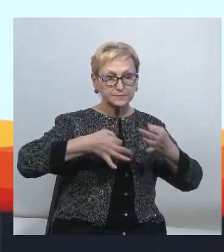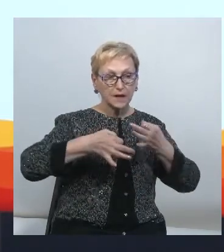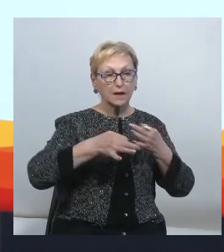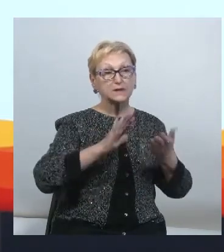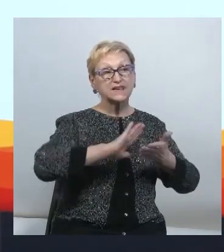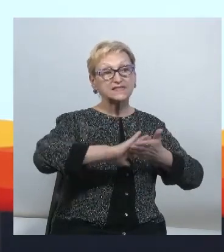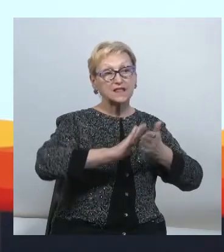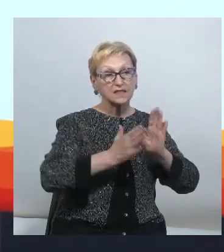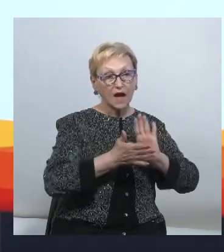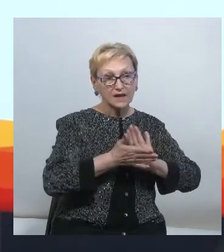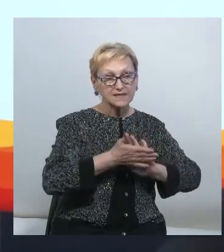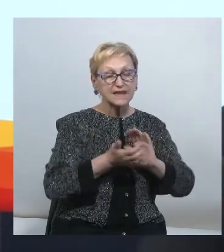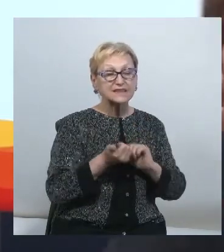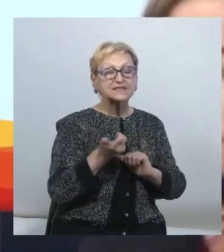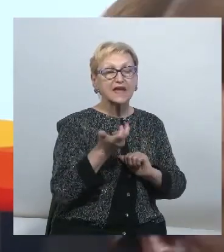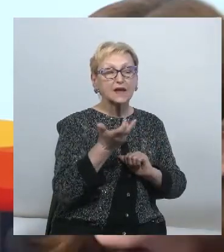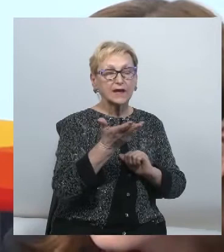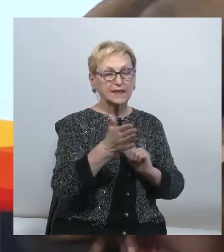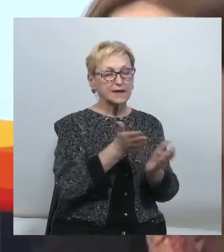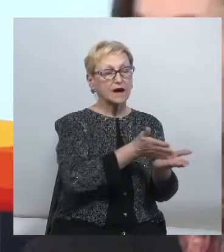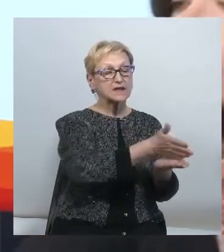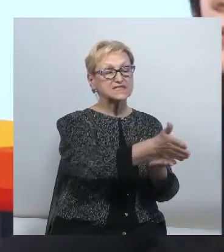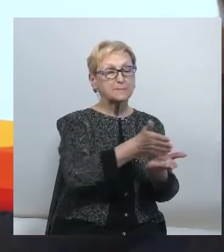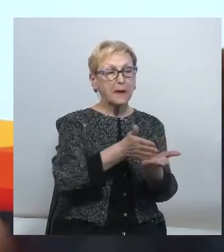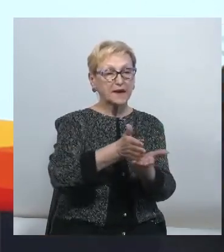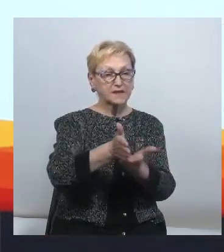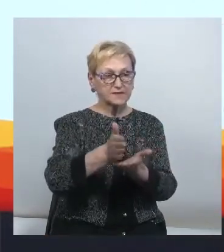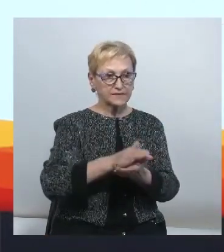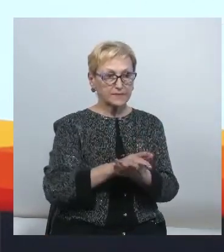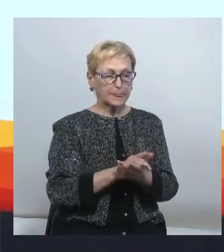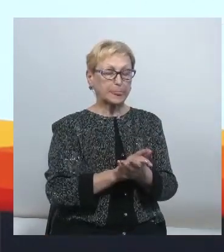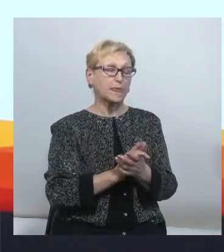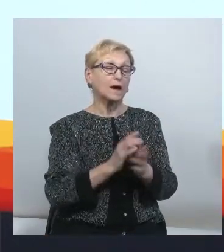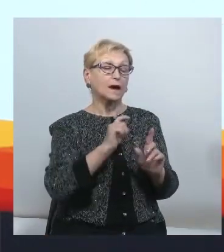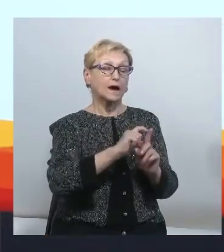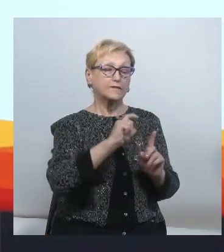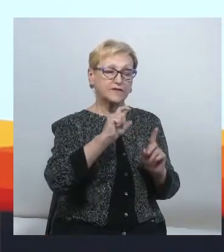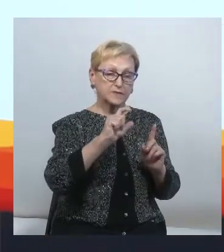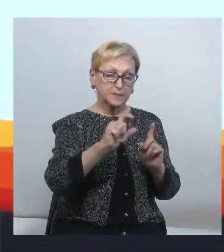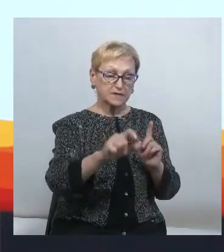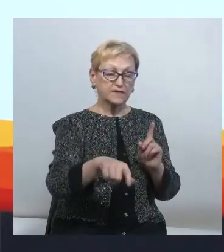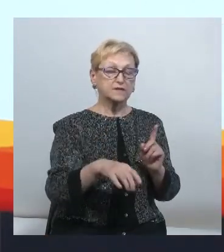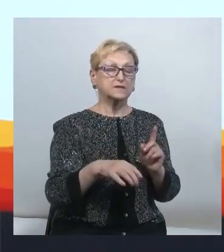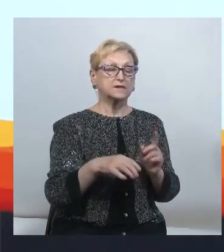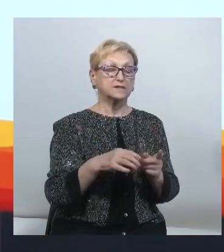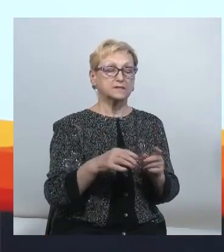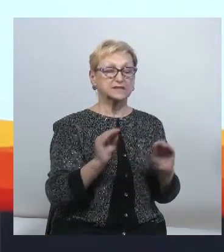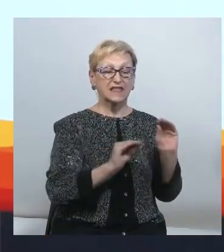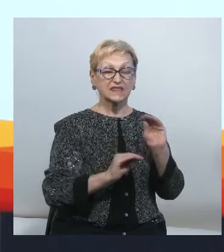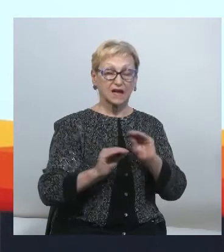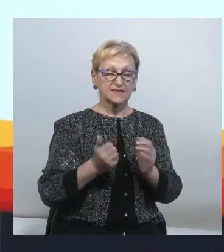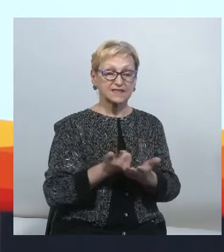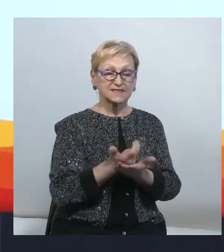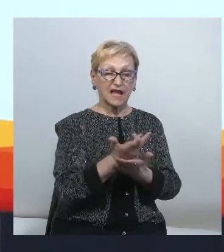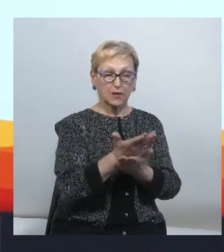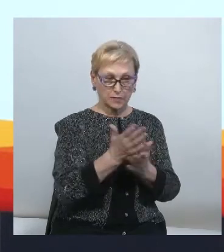складається з декількох аспектів. Відповідь складається з декількох аспектів. По-перше,